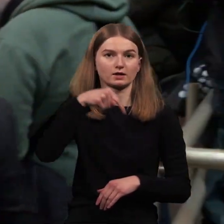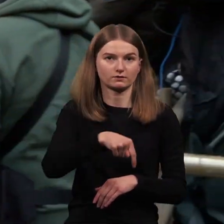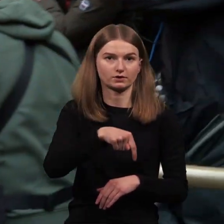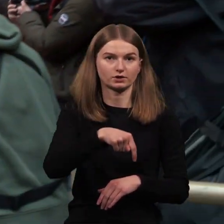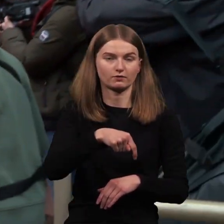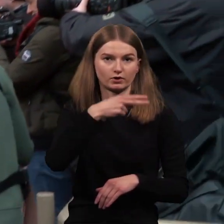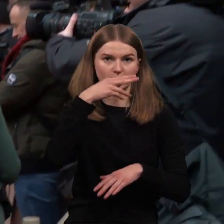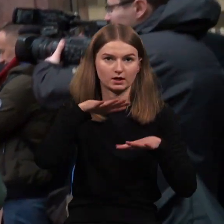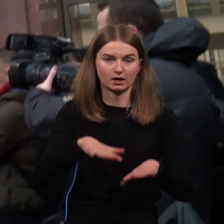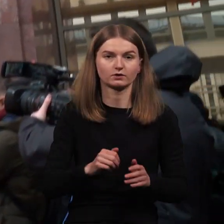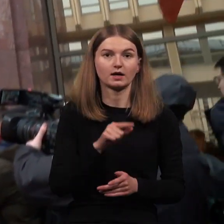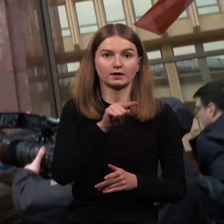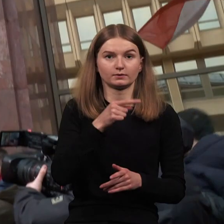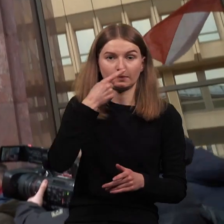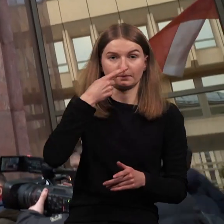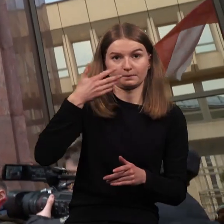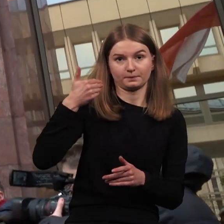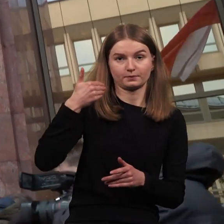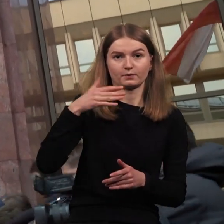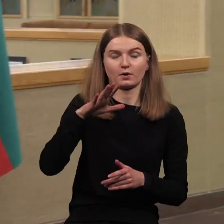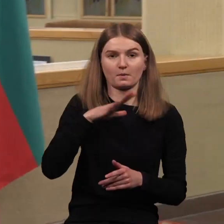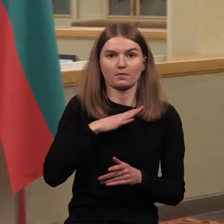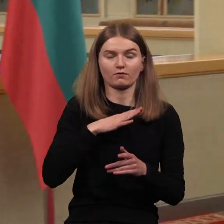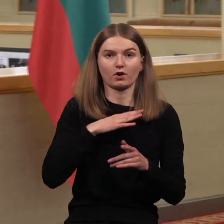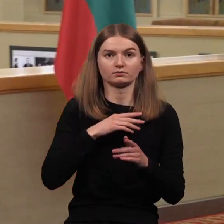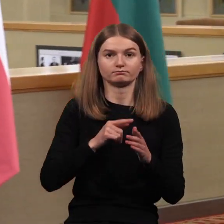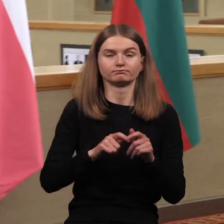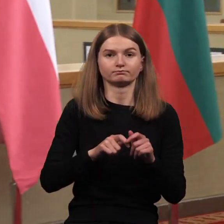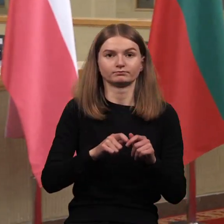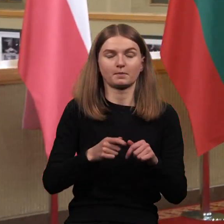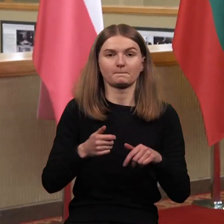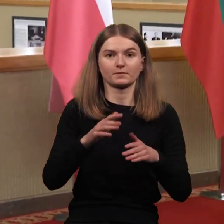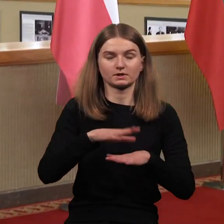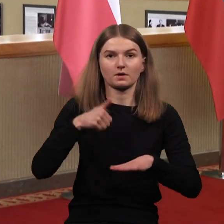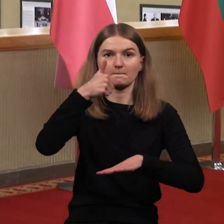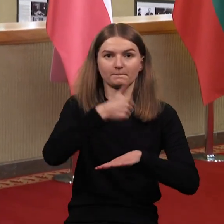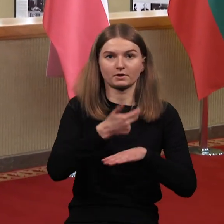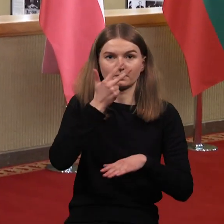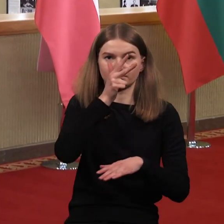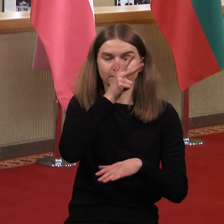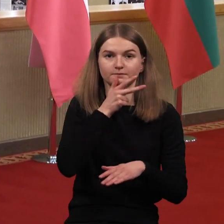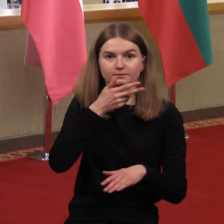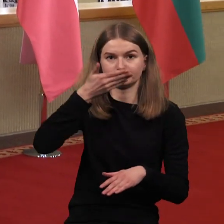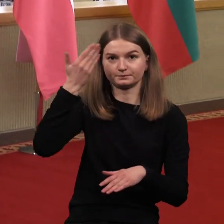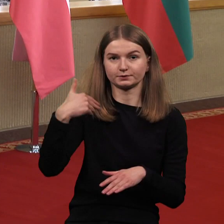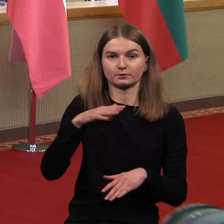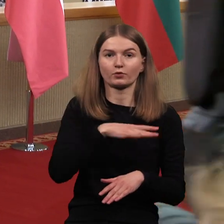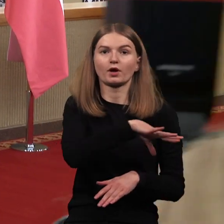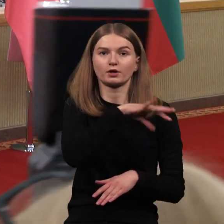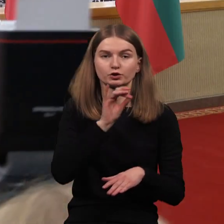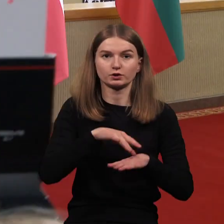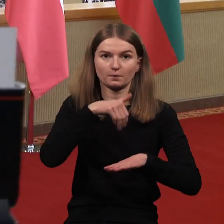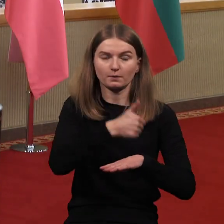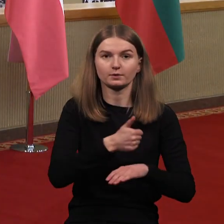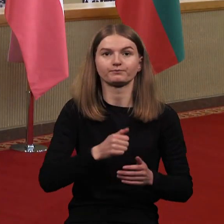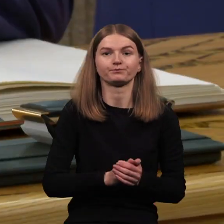užsienio vizitas pradėjus eiti Seimo maršalkos pareigas prieš tris mėnesius. Pasak svečiu, Lietuvos ir Lenkijos Seimų pirmininkai